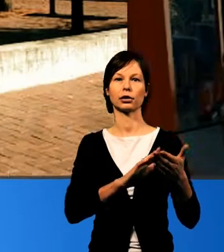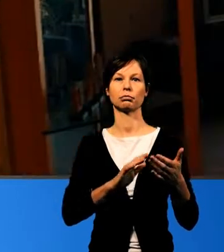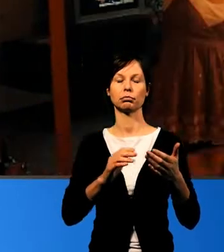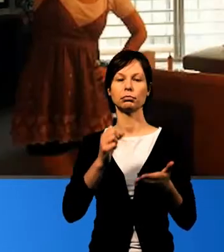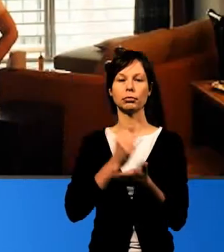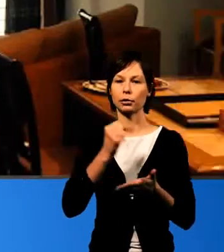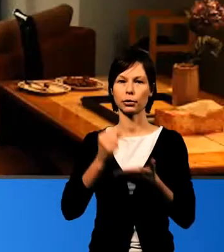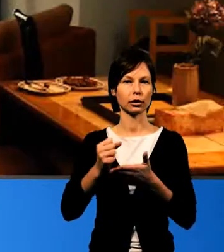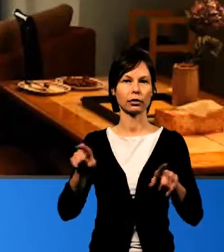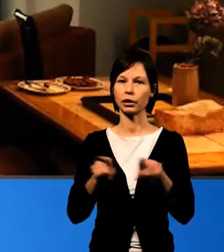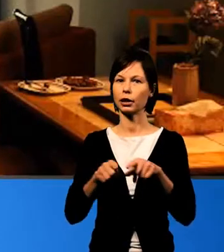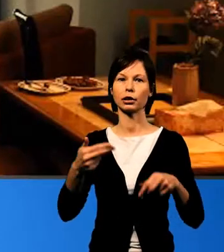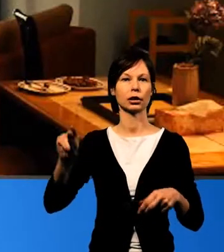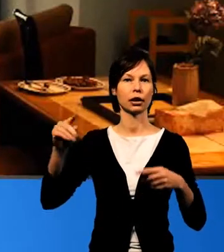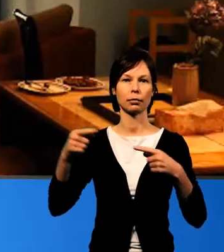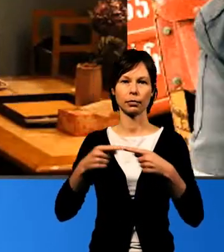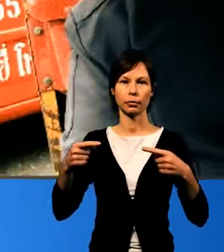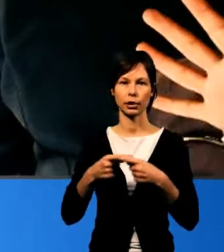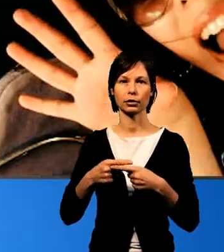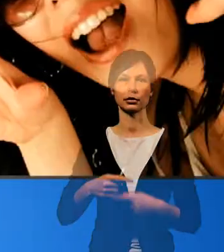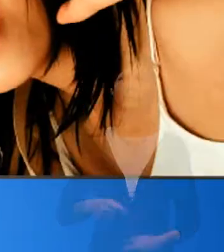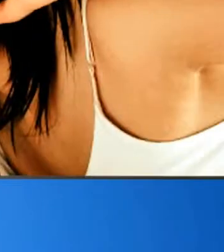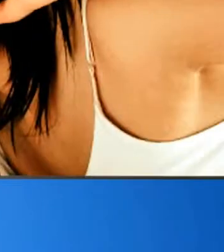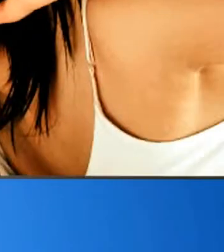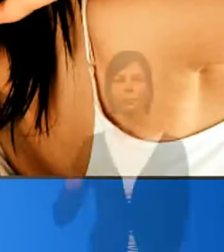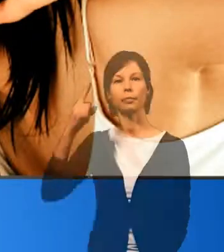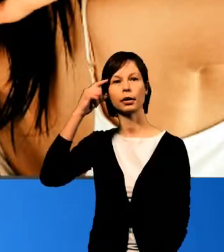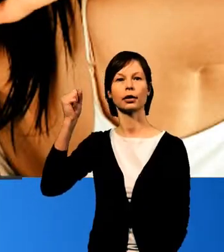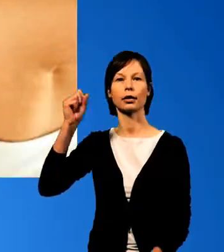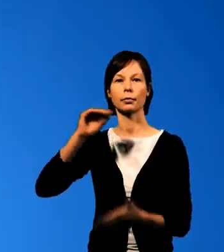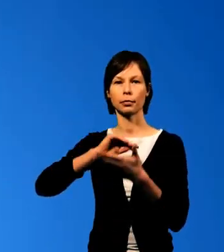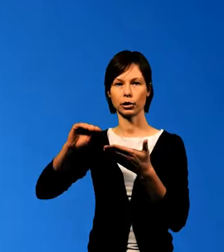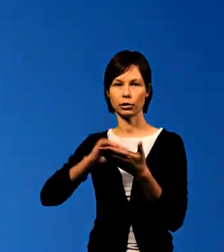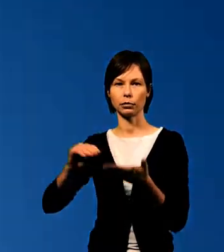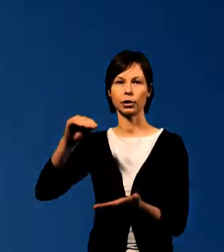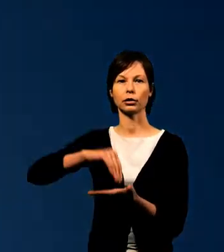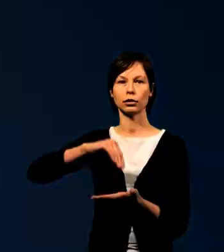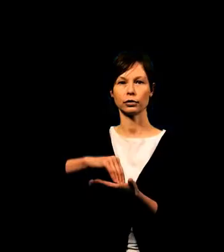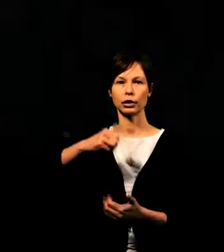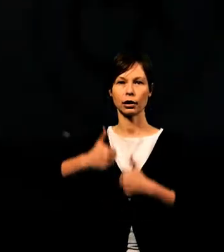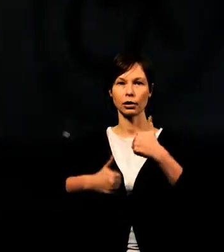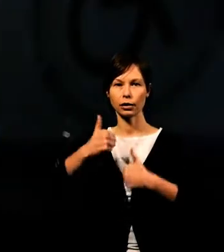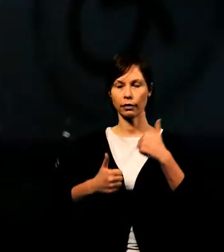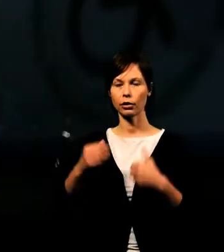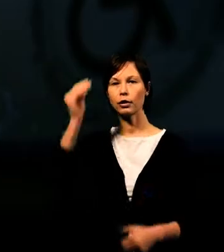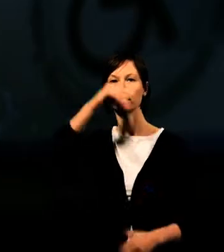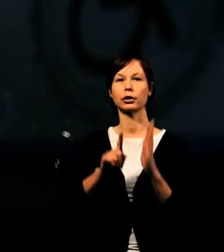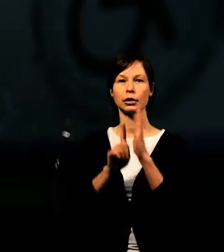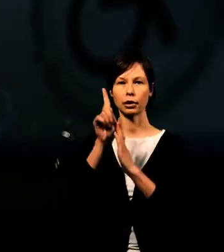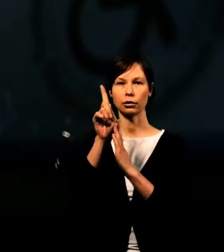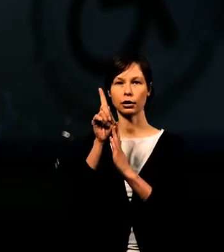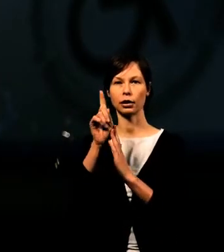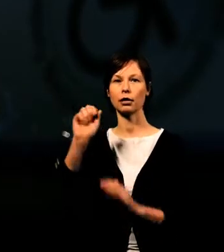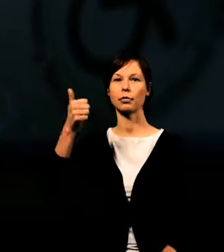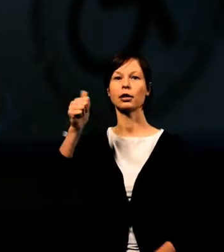tle kominka czy nowego samochodu, zdjęcia paszportowego czy zdjęcia wyciętego z innego większego zdjęcia. Musimy pamiętać, że jeśli